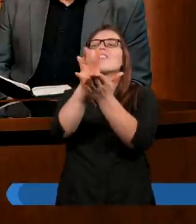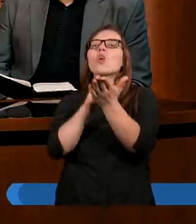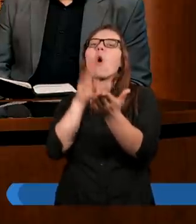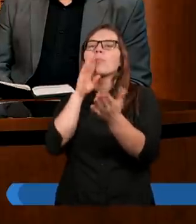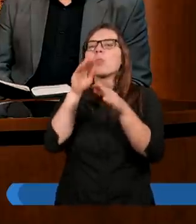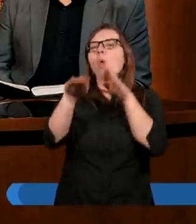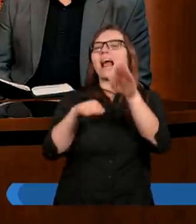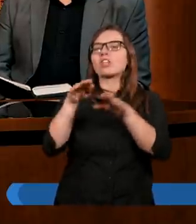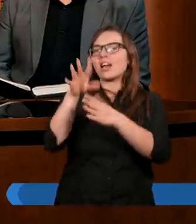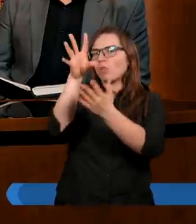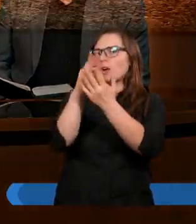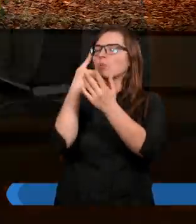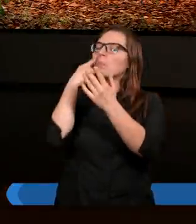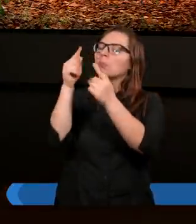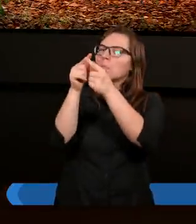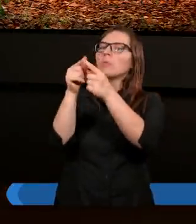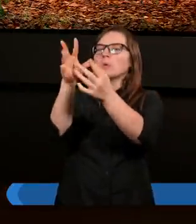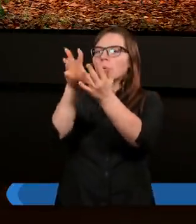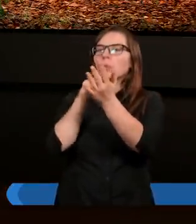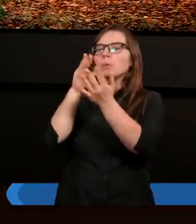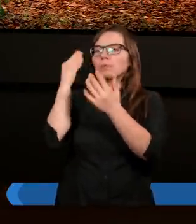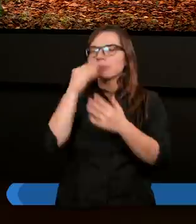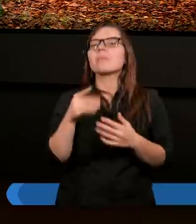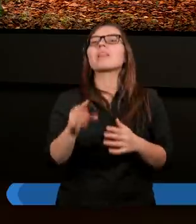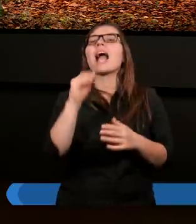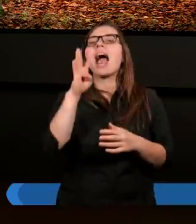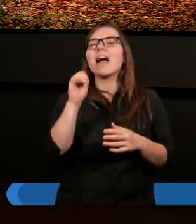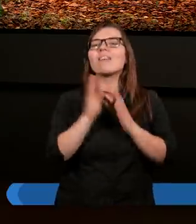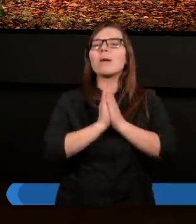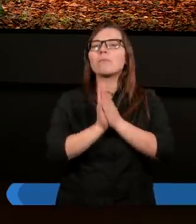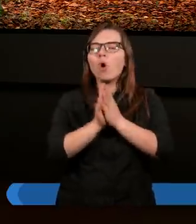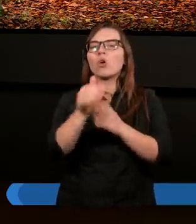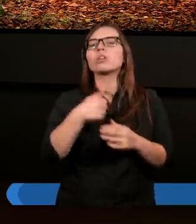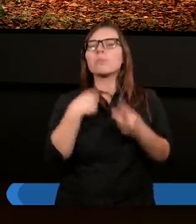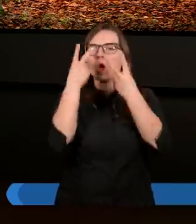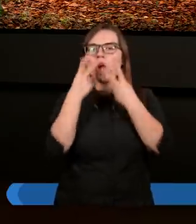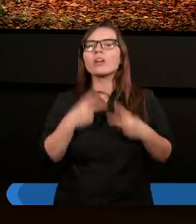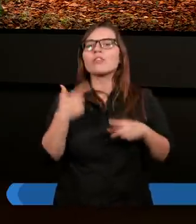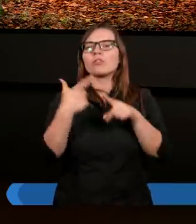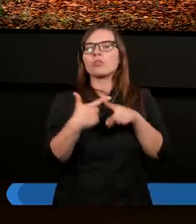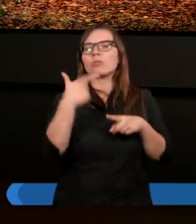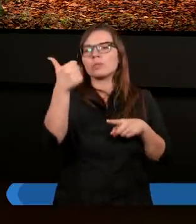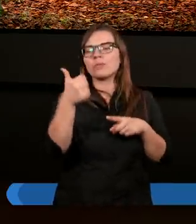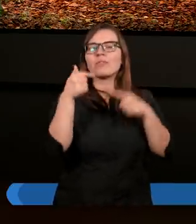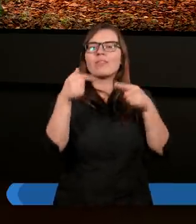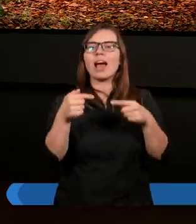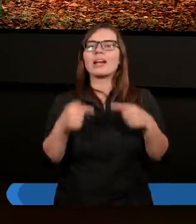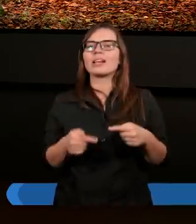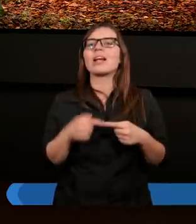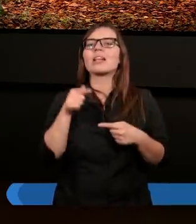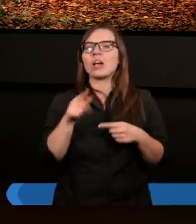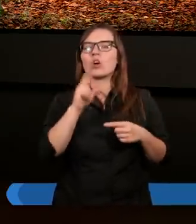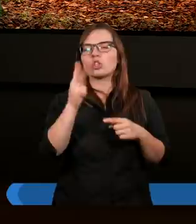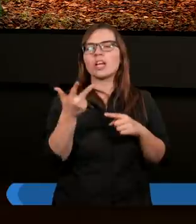sprawiedliwości. I poproszę Ewoniu, jeśli możesz odczytać 21 werset